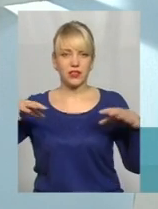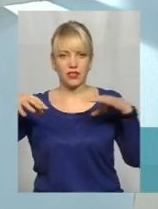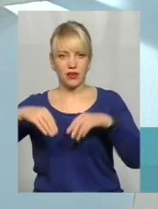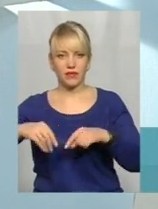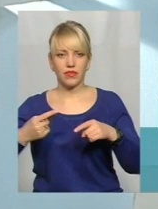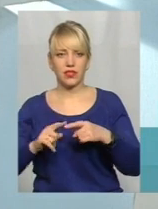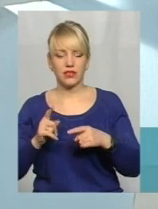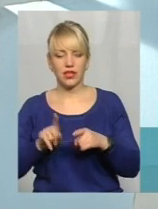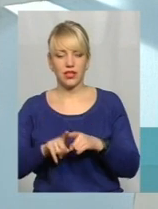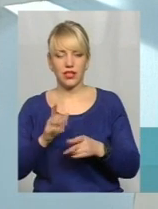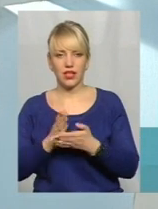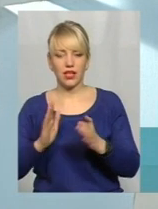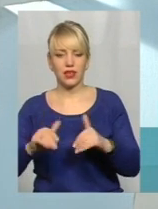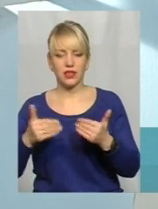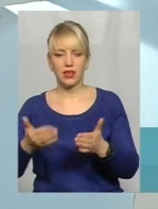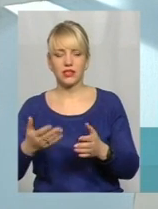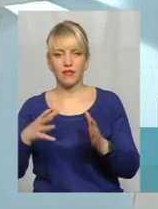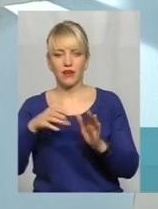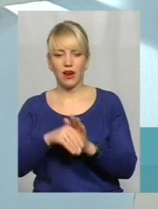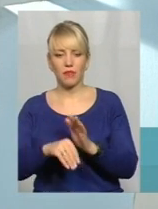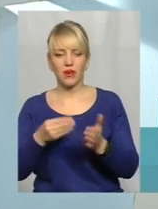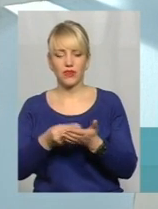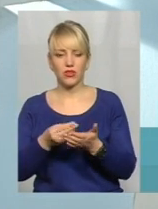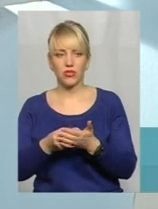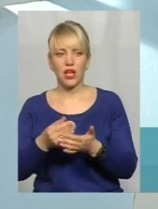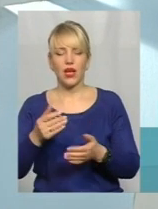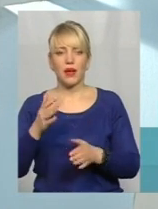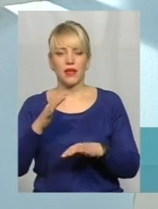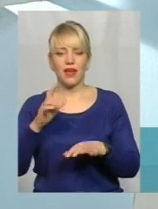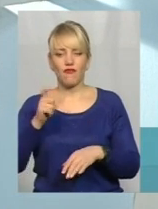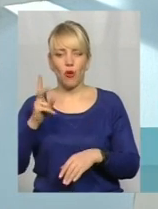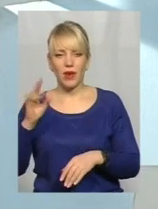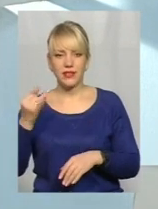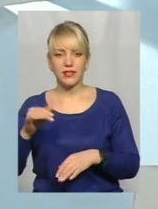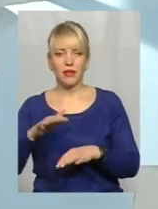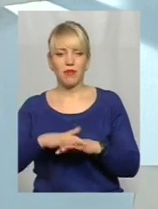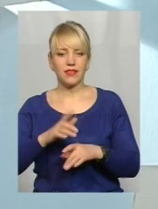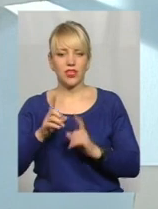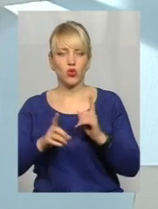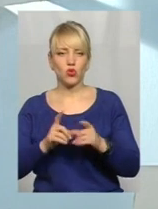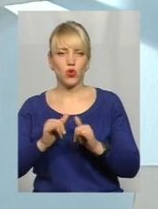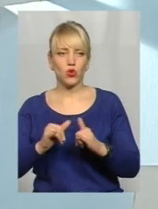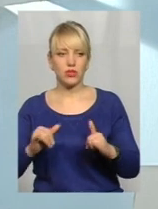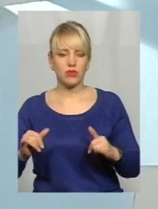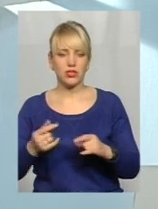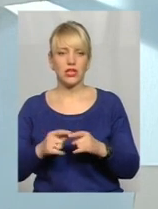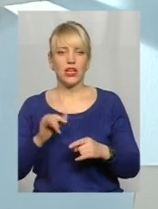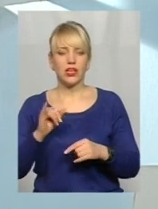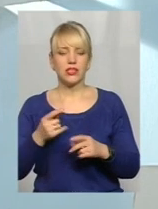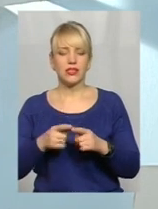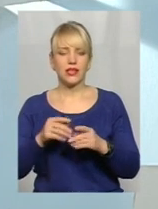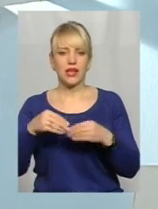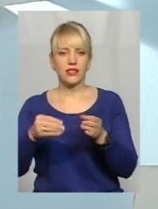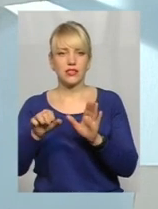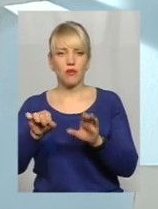ініціатива в рамках фінансування від Європейського банку реконструкції розвитку. І в програми є Уфобізнес. І це дає